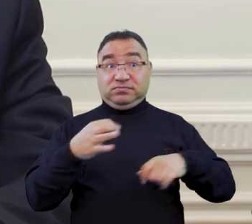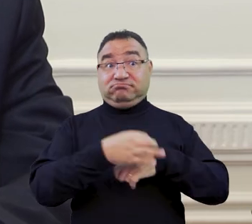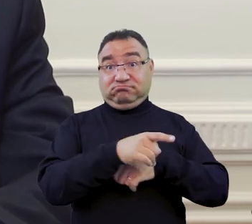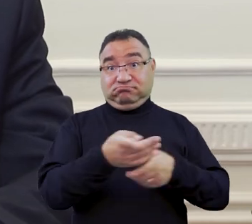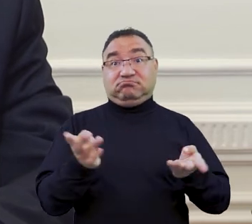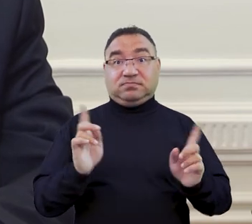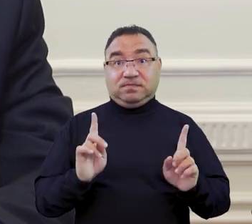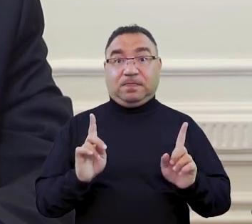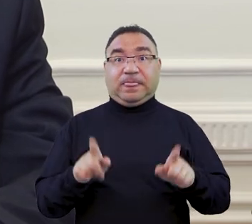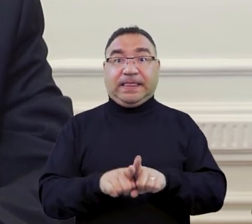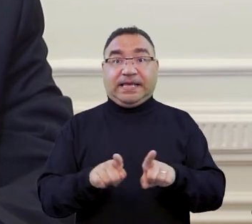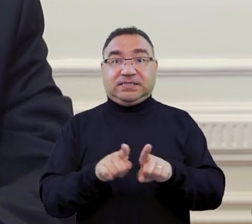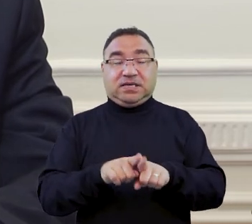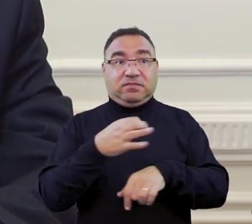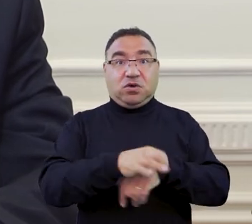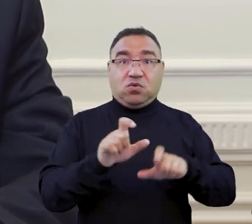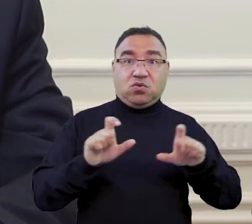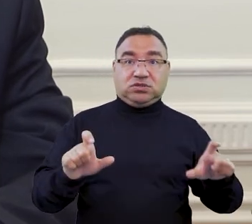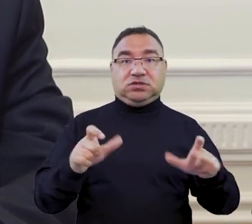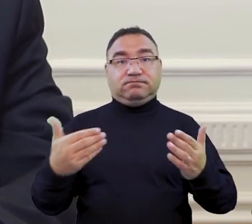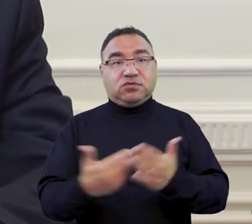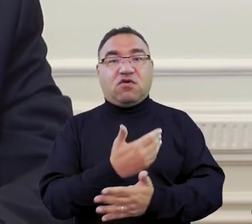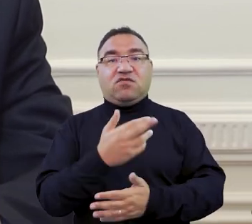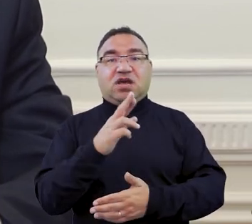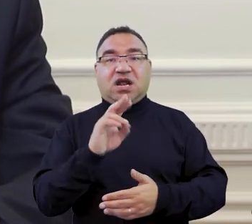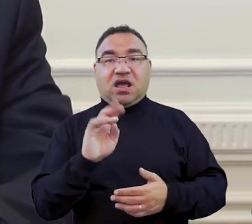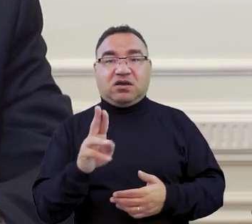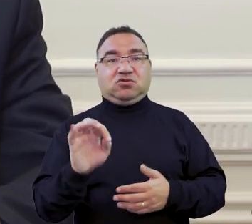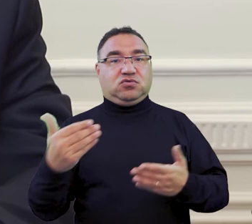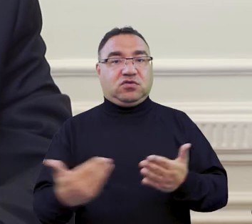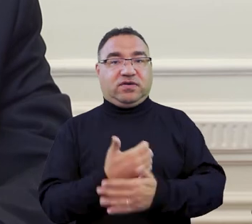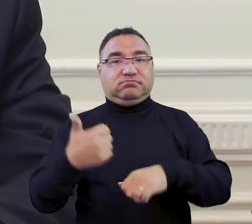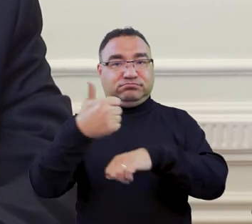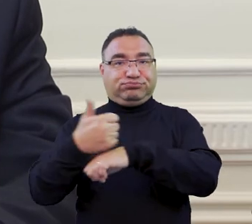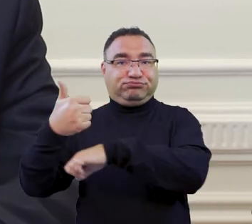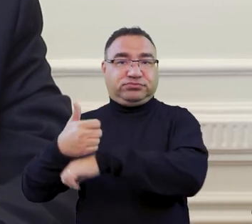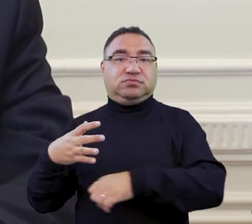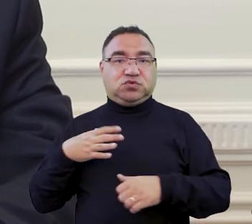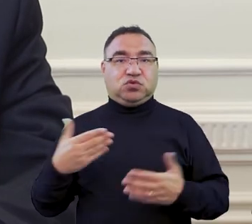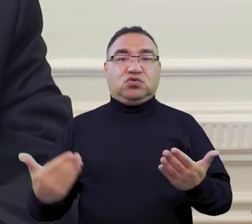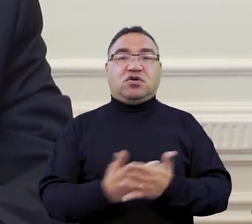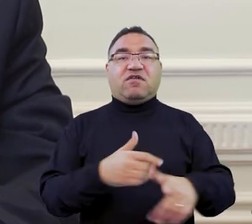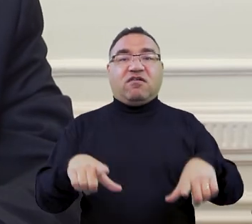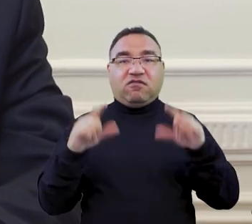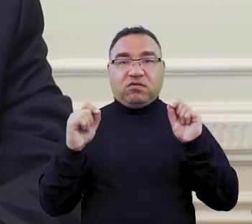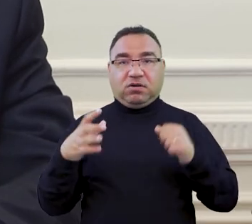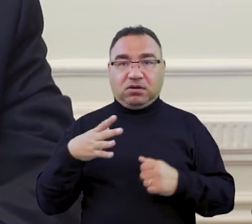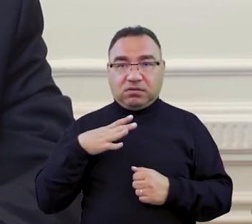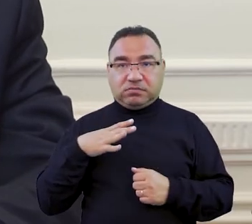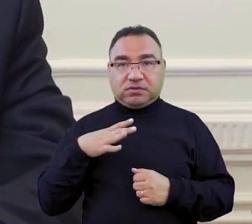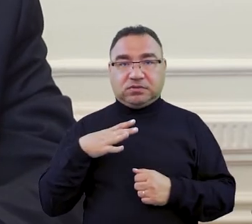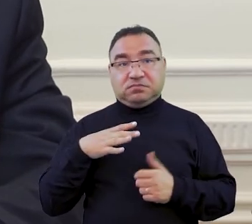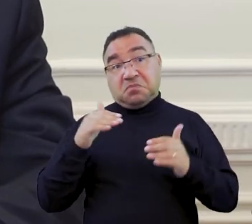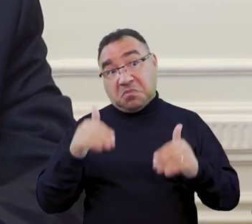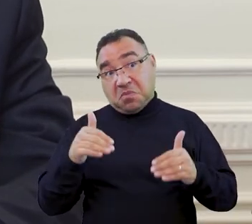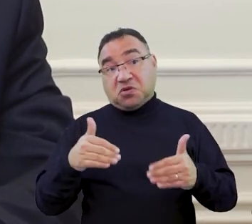też na uczelniach pojawili się nowi rektorzy, bo mieliśmy przecież wybory i też